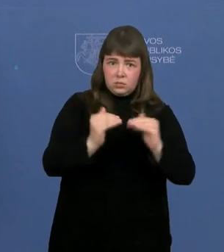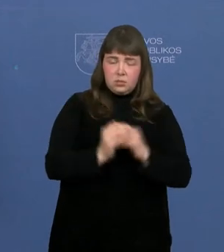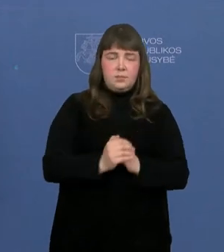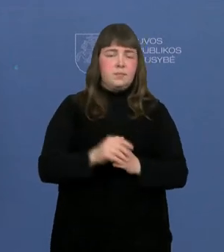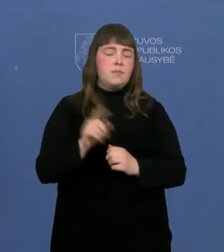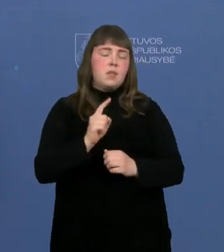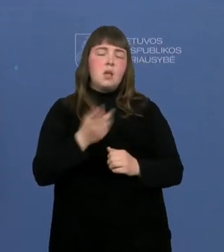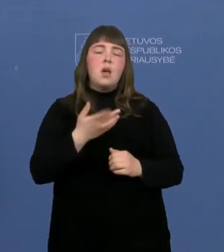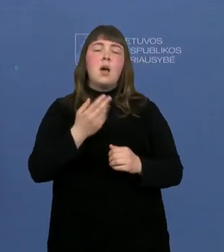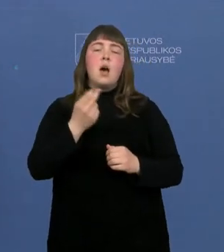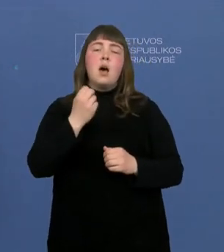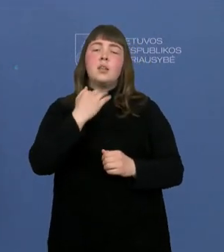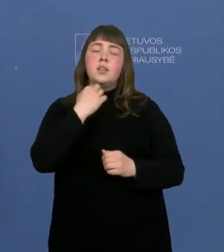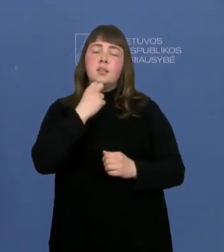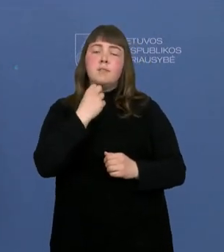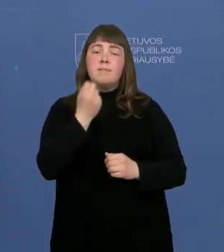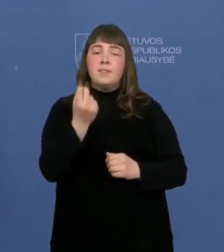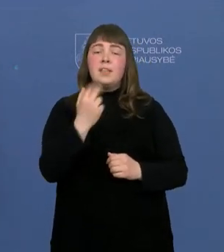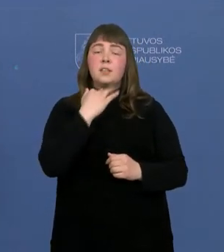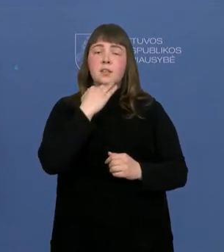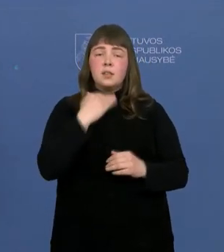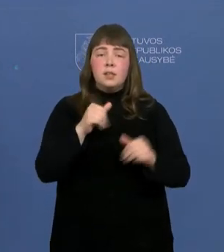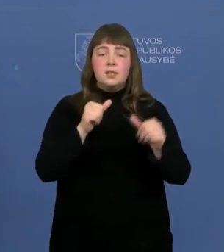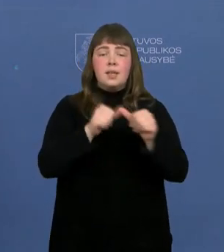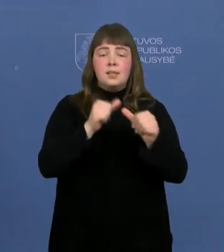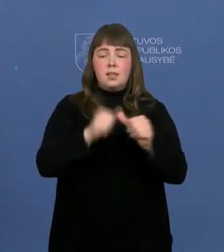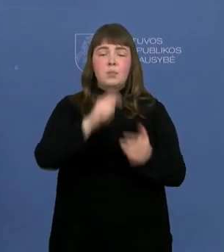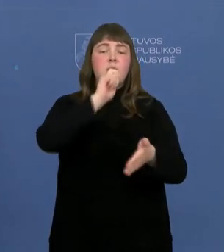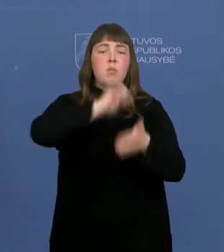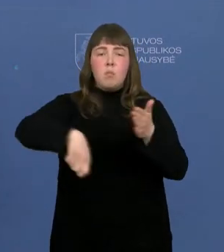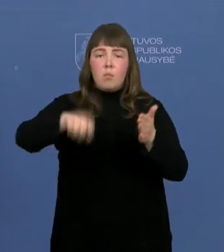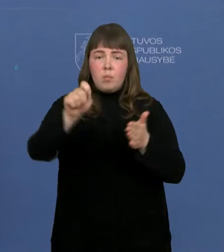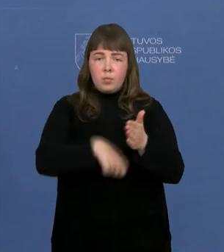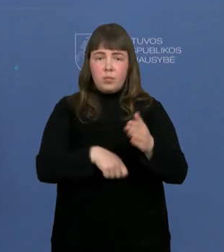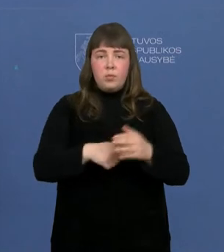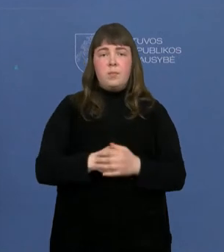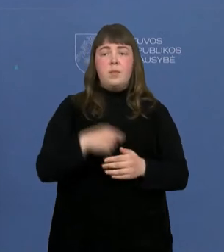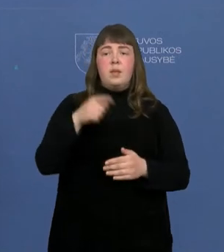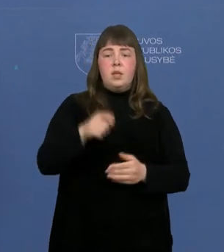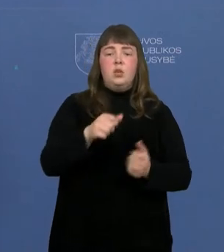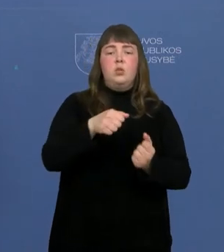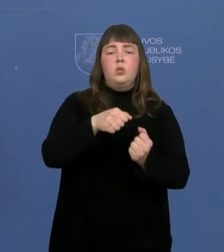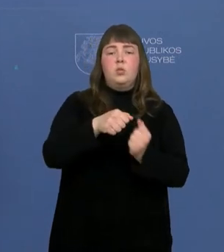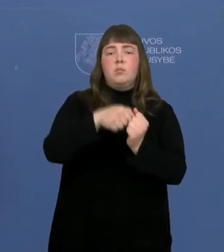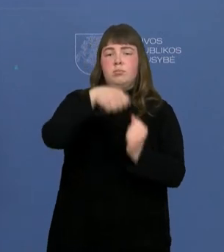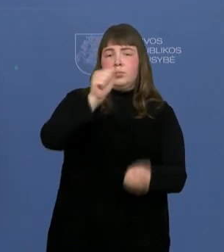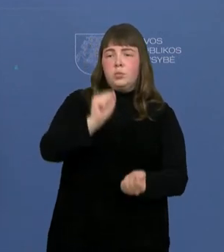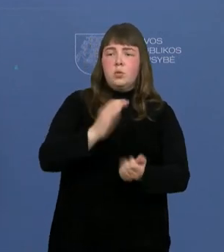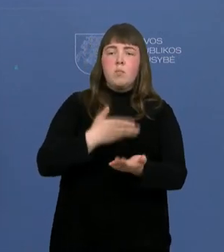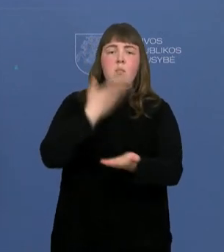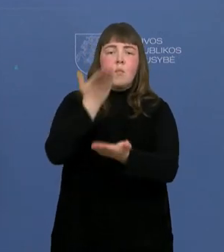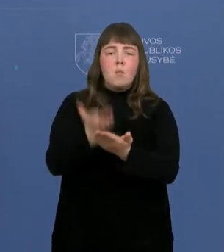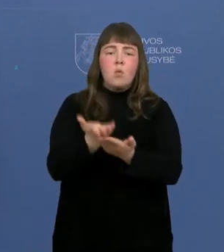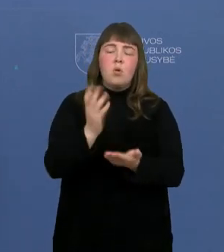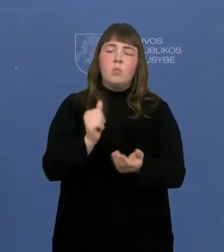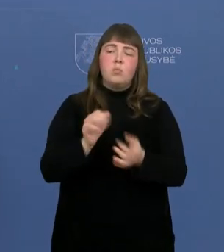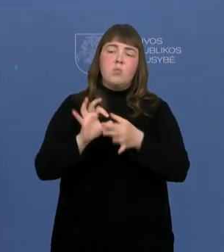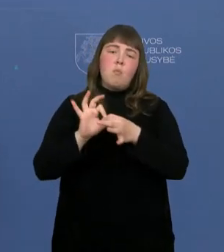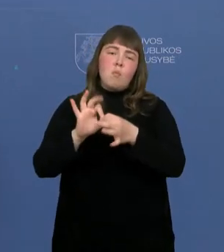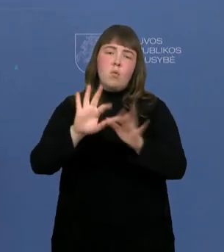ir jų brandos atestatas bus išduodamas remiantis jų pažymiais. Ir tačiau